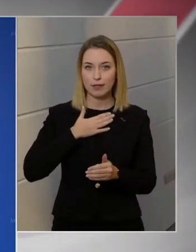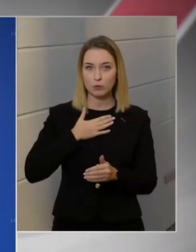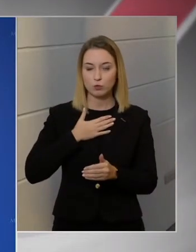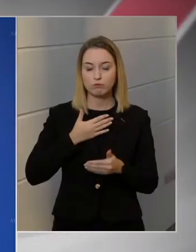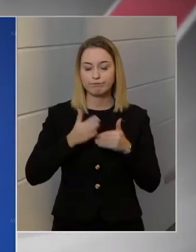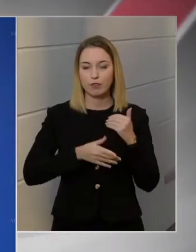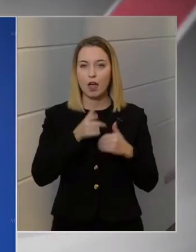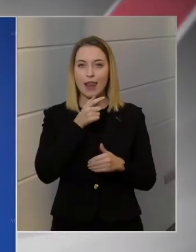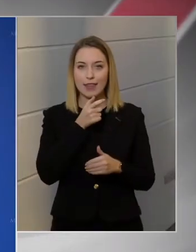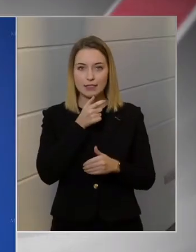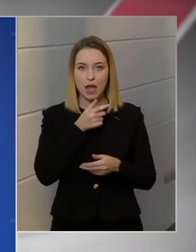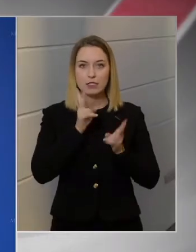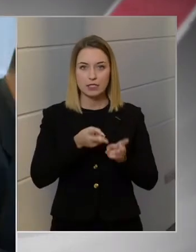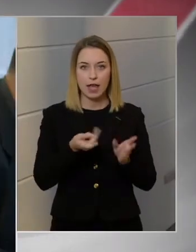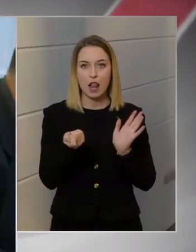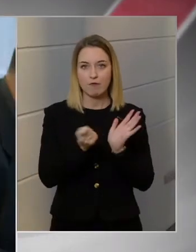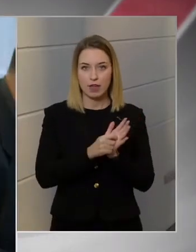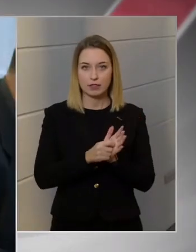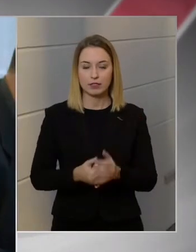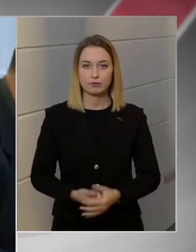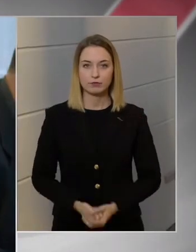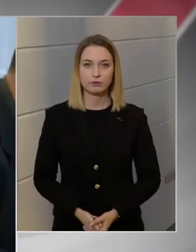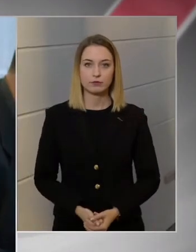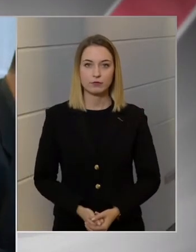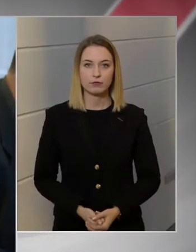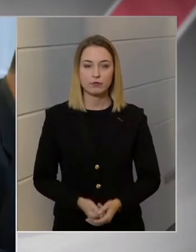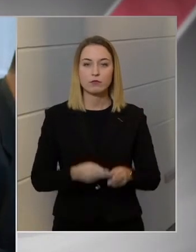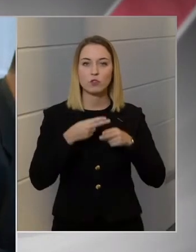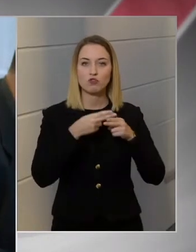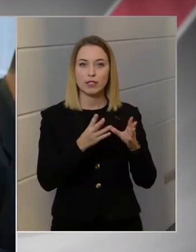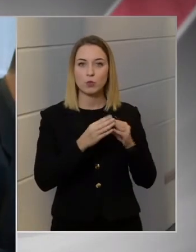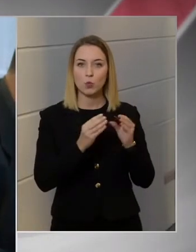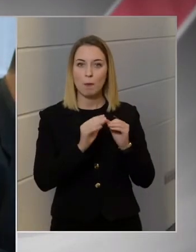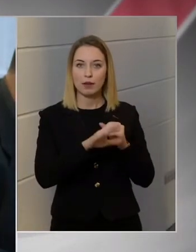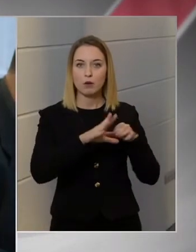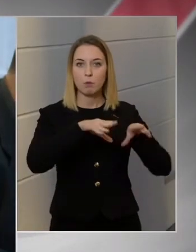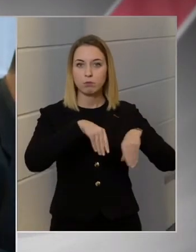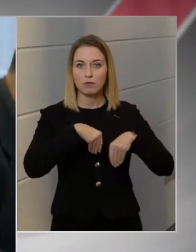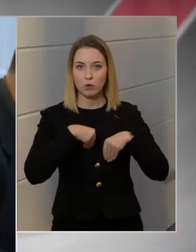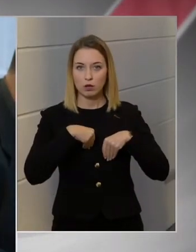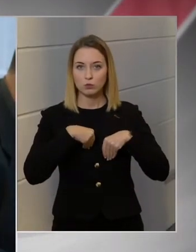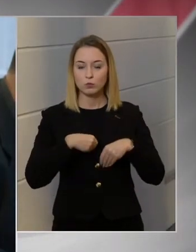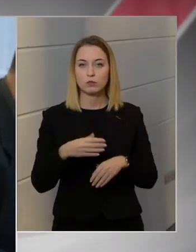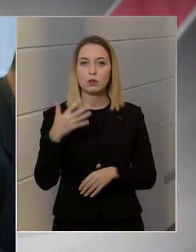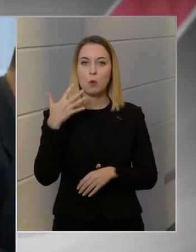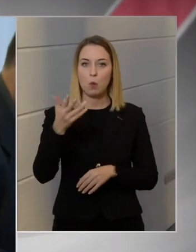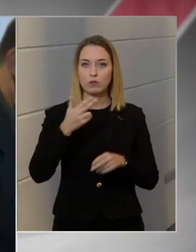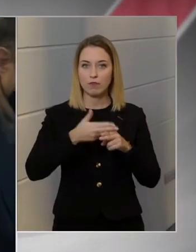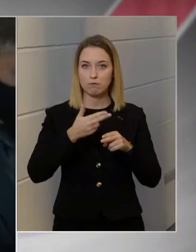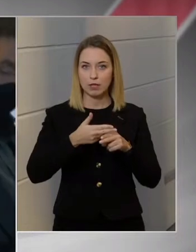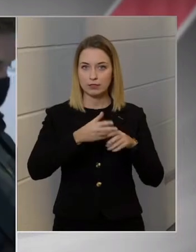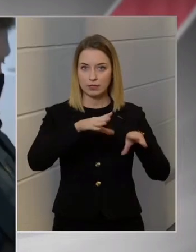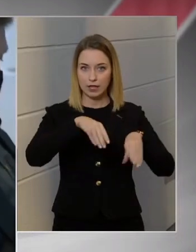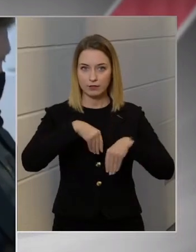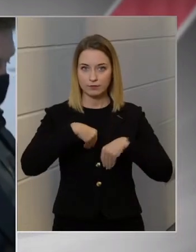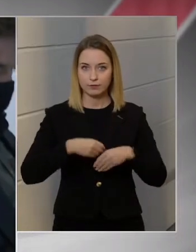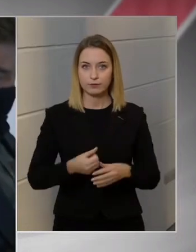licenszt kell lenni a forgalmazóktól. Segítettünk Romániának, befogadtunk első étában 50 beteget.